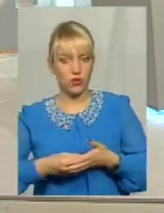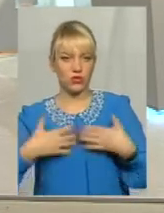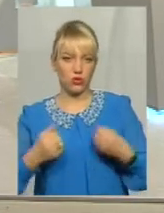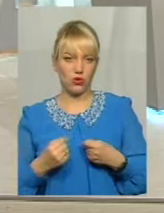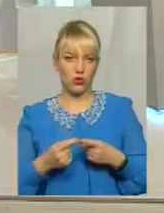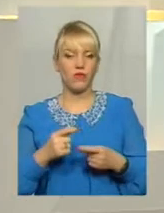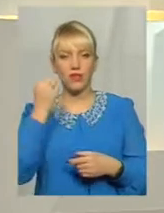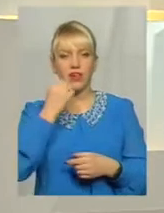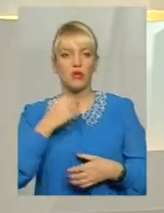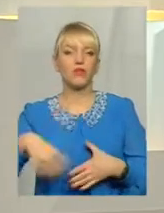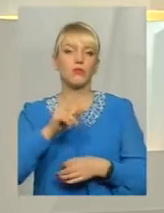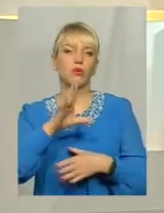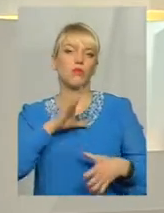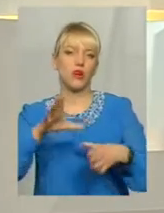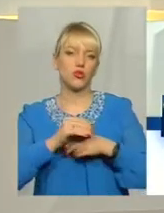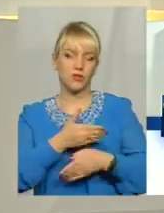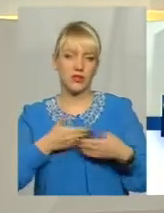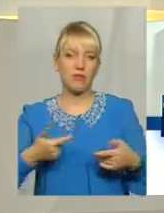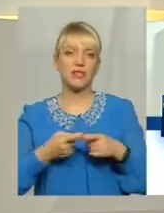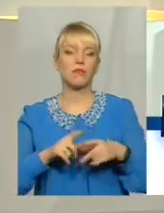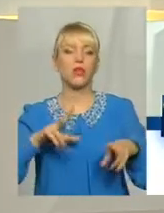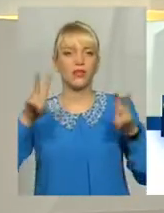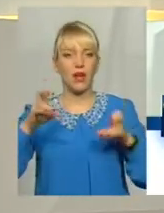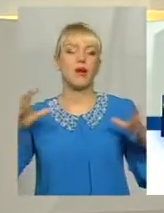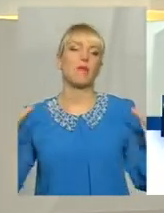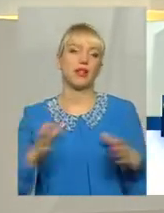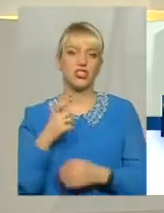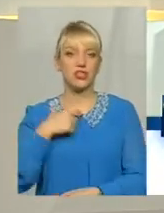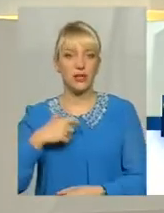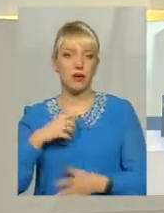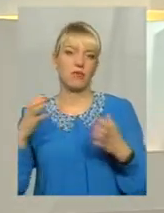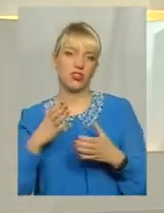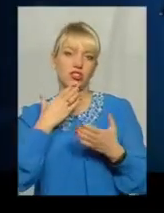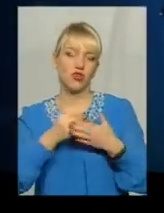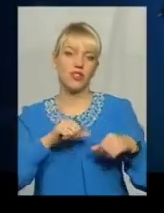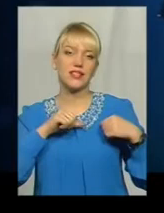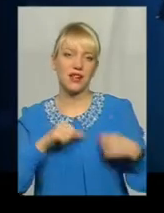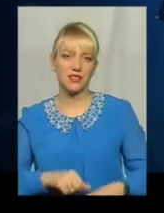за сьогоднішній ефір, дякую всім, хто був з нами, це була тема. Бережіть себе, бережіть своє серце.